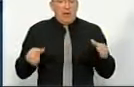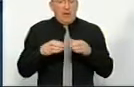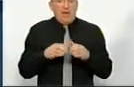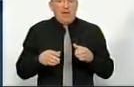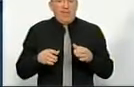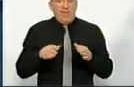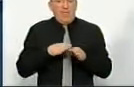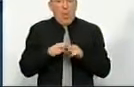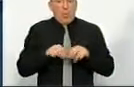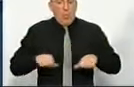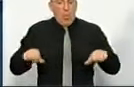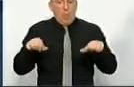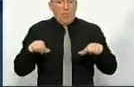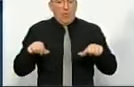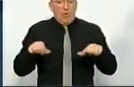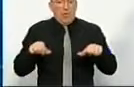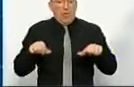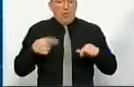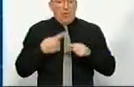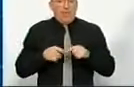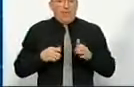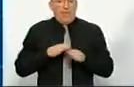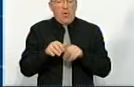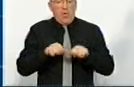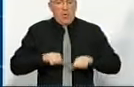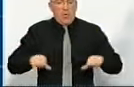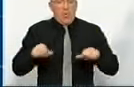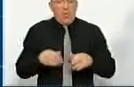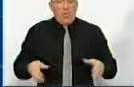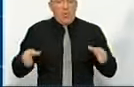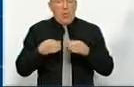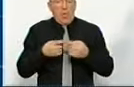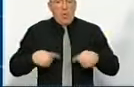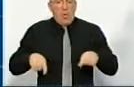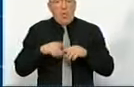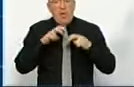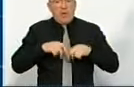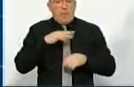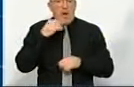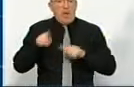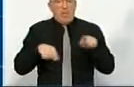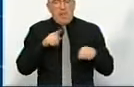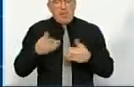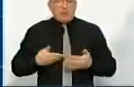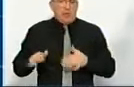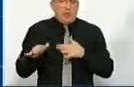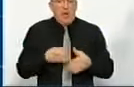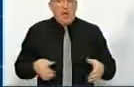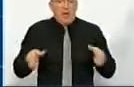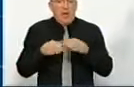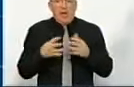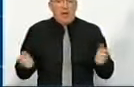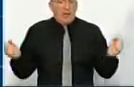виконкомі, а я хочу нагадати, що таке виконавчий комітет. Виконавчий комітет – це колегіальний орган, який розглядає багато питань життєдіяльності громади.